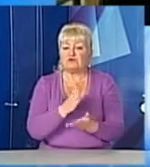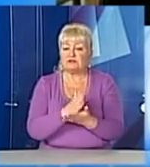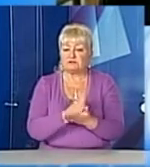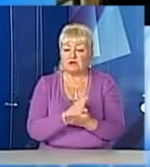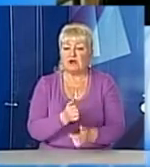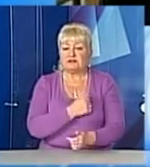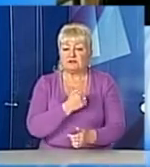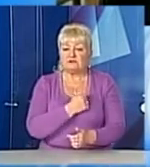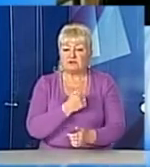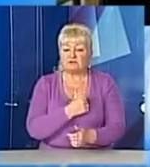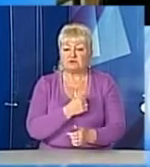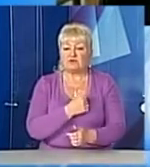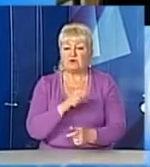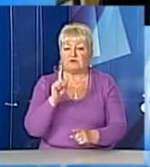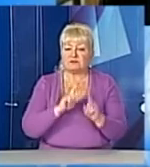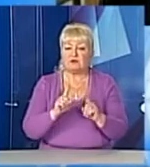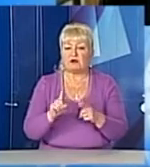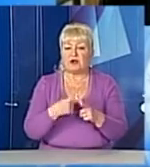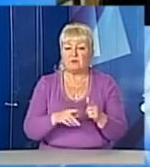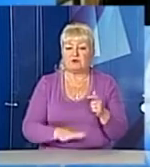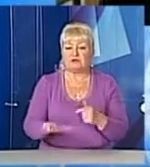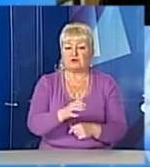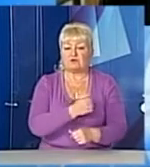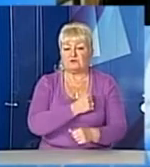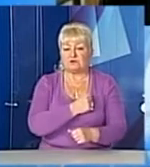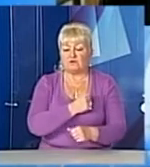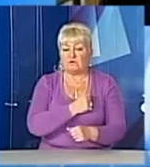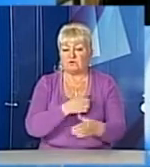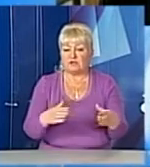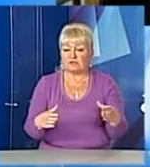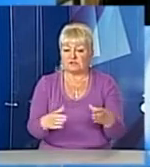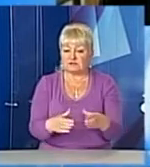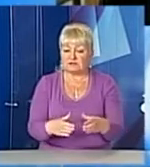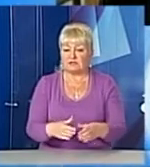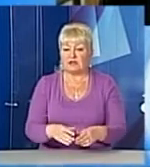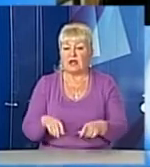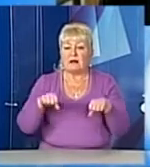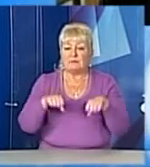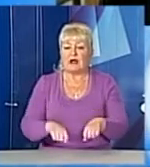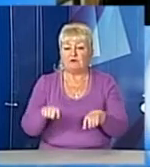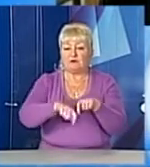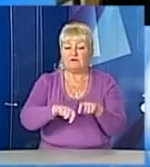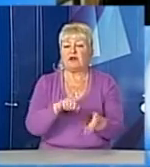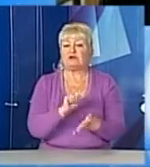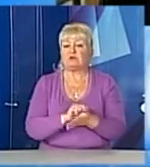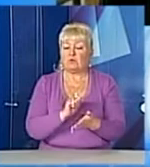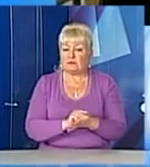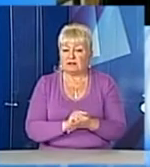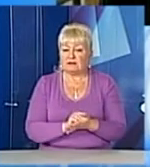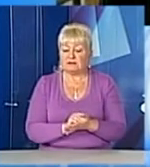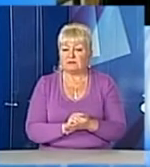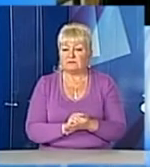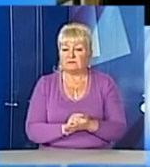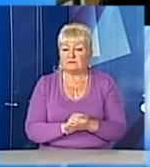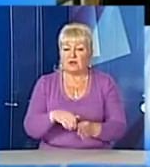військових зборах або на території військової частини. Тобто право перевіряти документи в